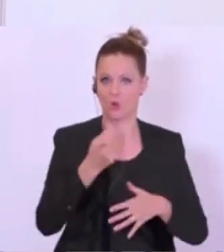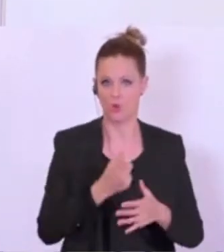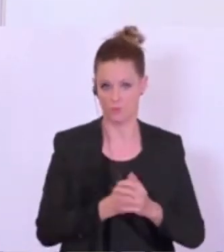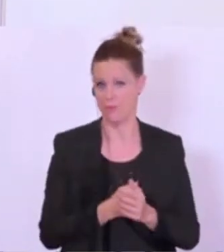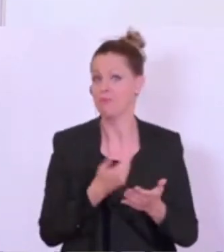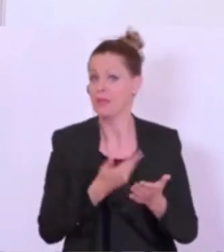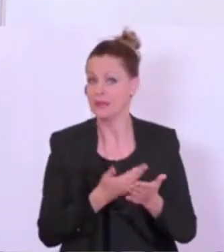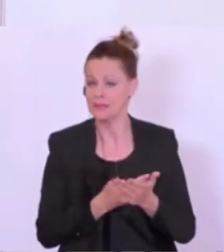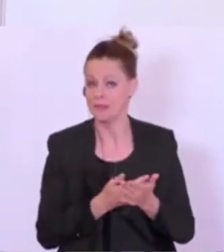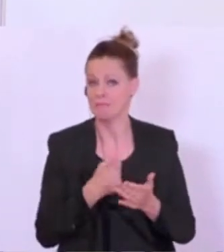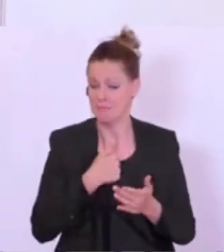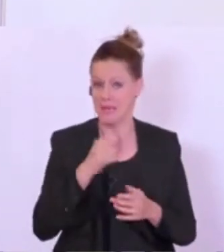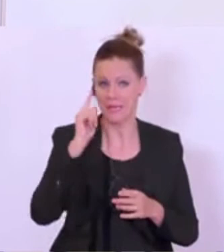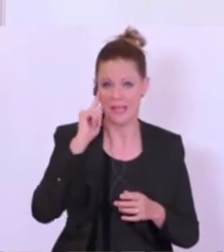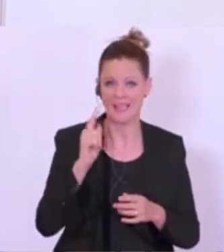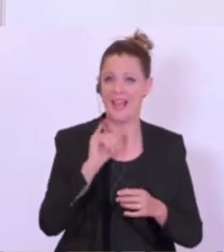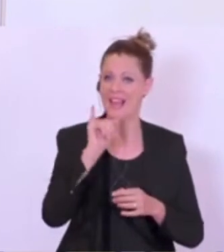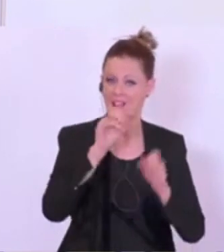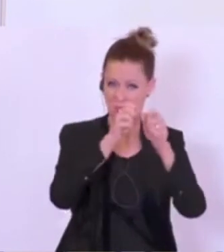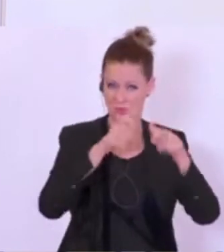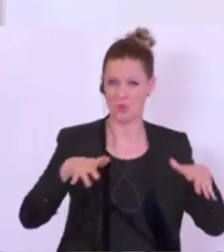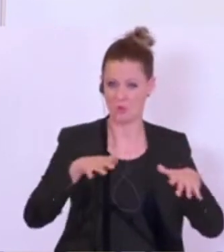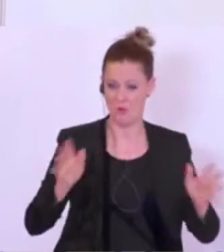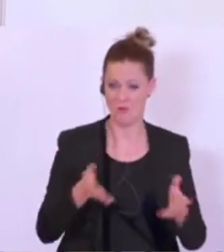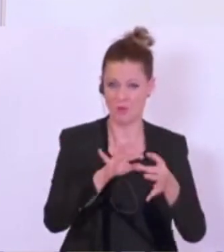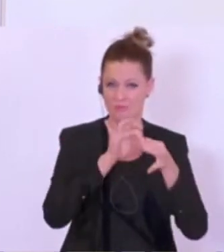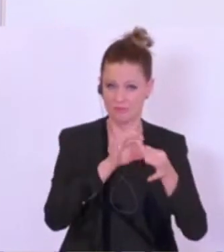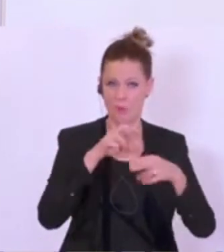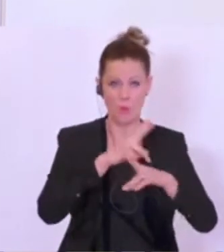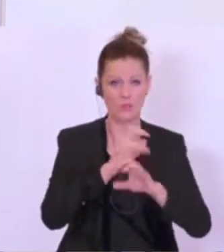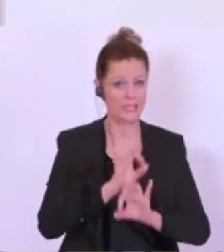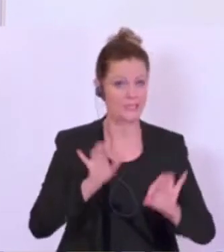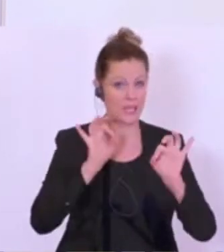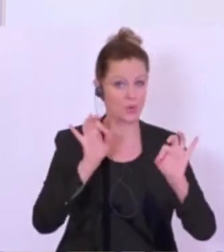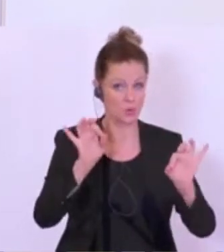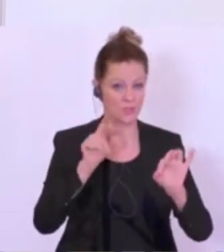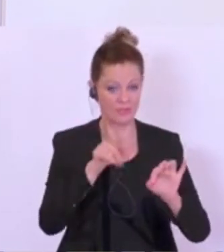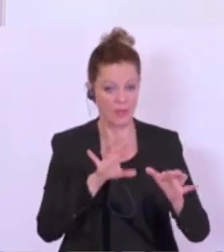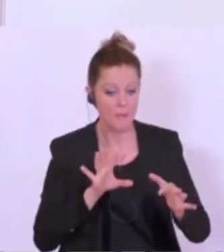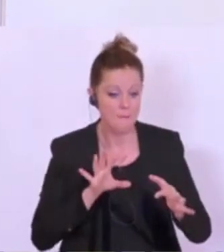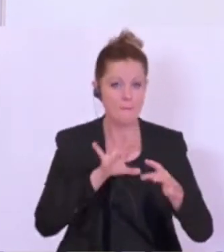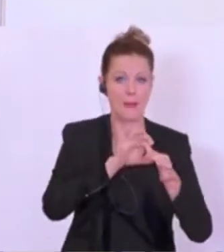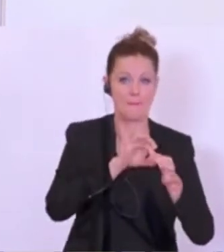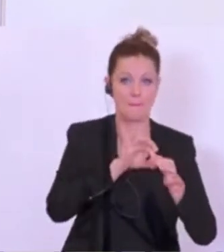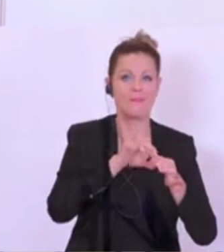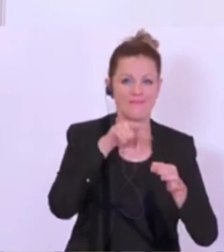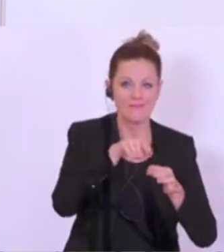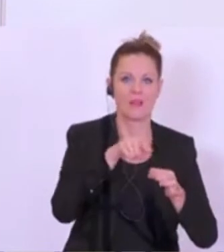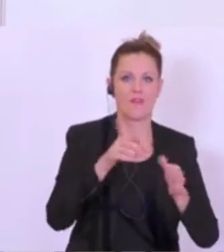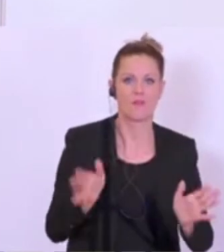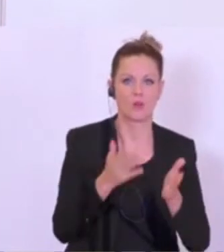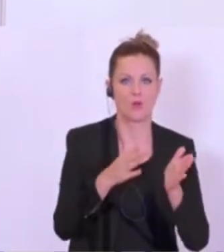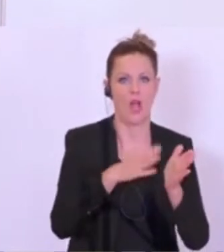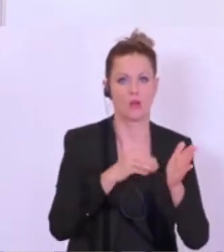Insofern, glaube ich, ist die Infrastruktur, was die Förderung betrifft, schon sehr gut in Österreich. Da muss man ansetzen jetzt, dass diese Förderung auch genutzt wird.